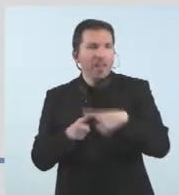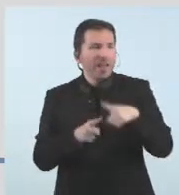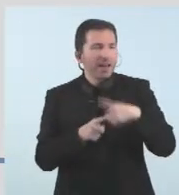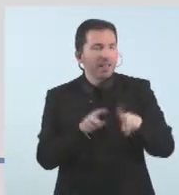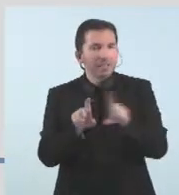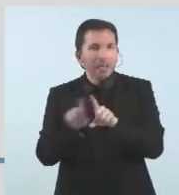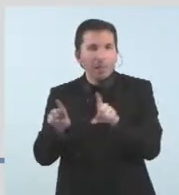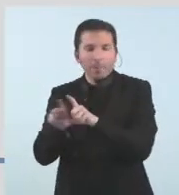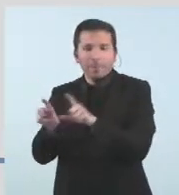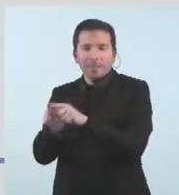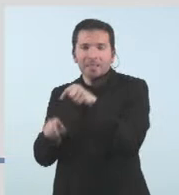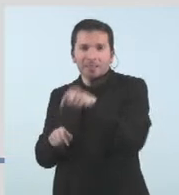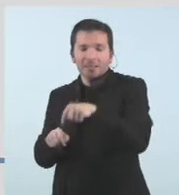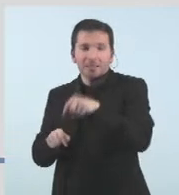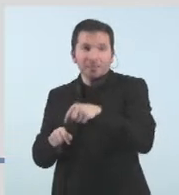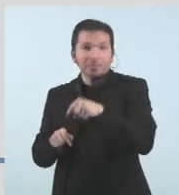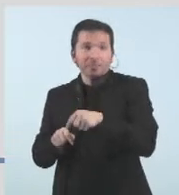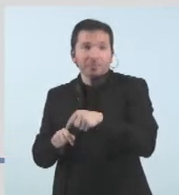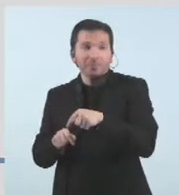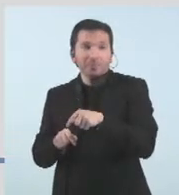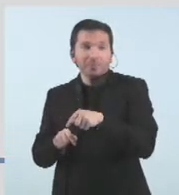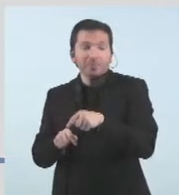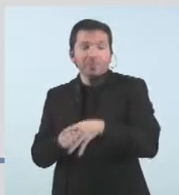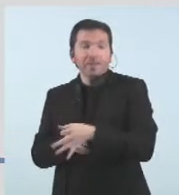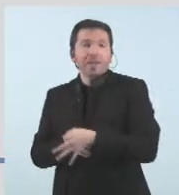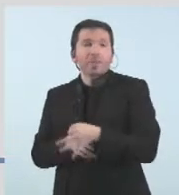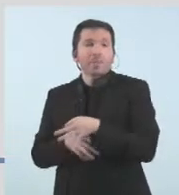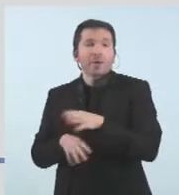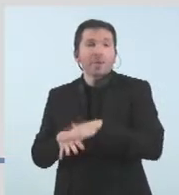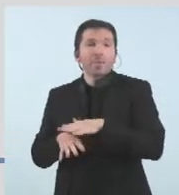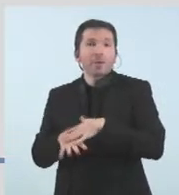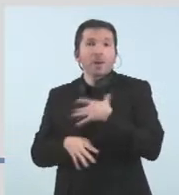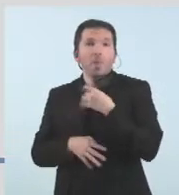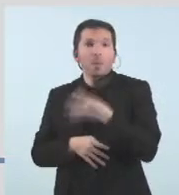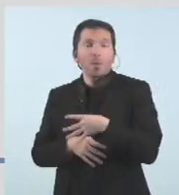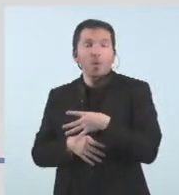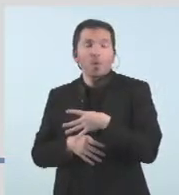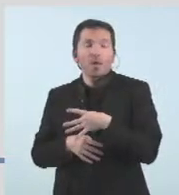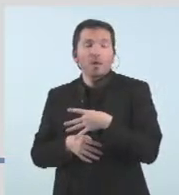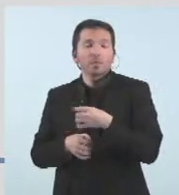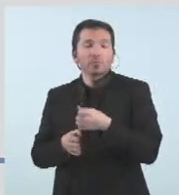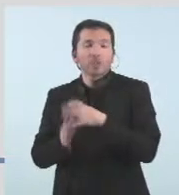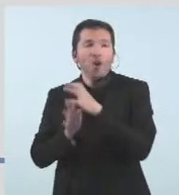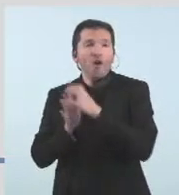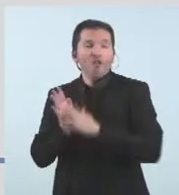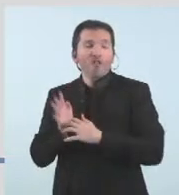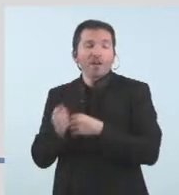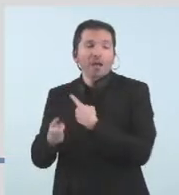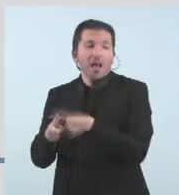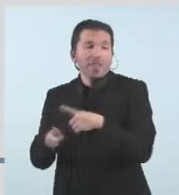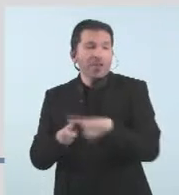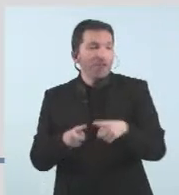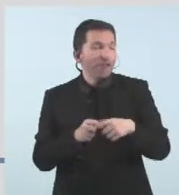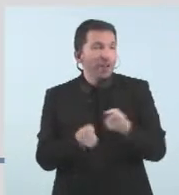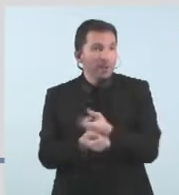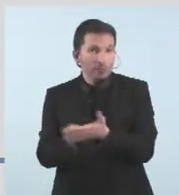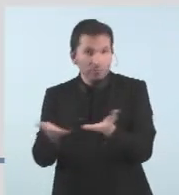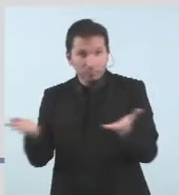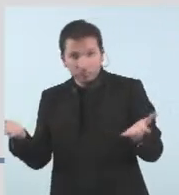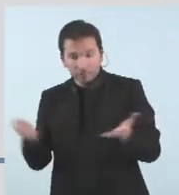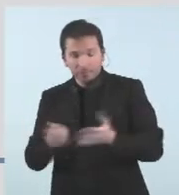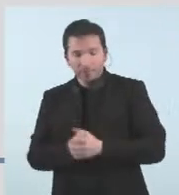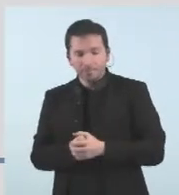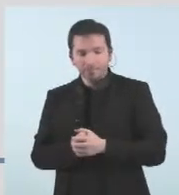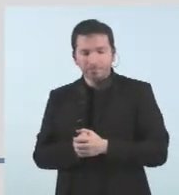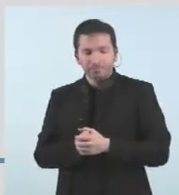'hagin de consultar el màxim de de proveïdors del mercat com us deia en aquest cas la